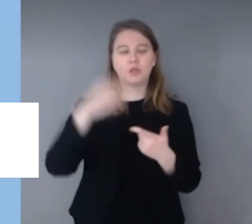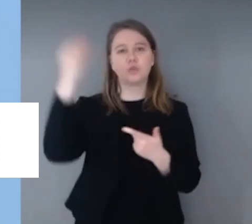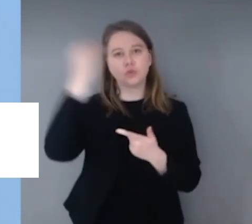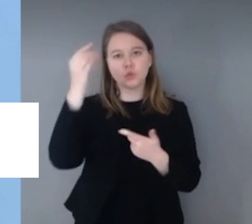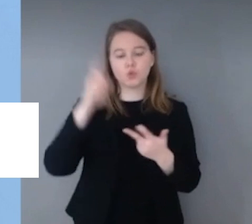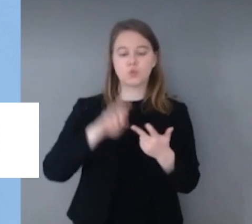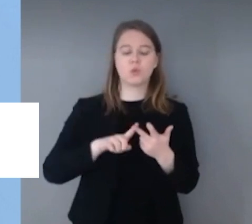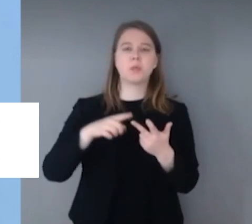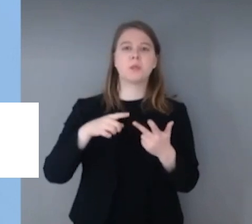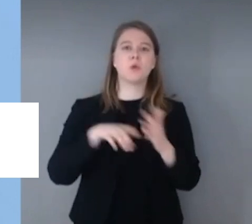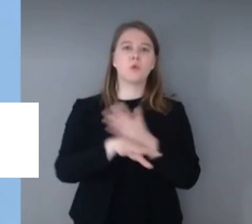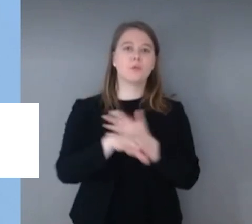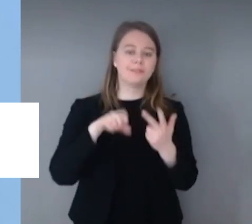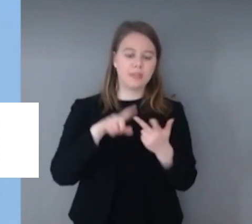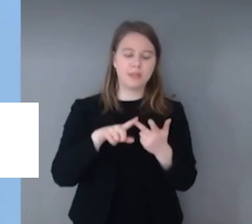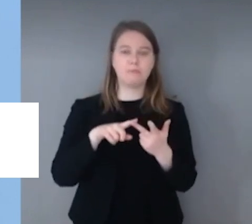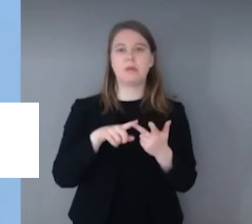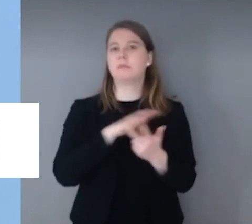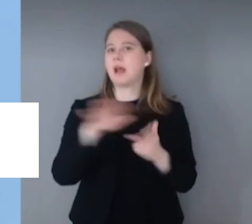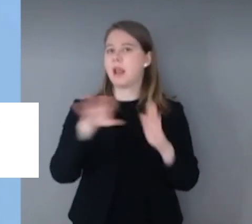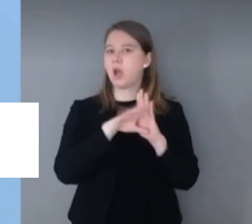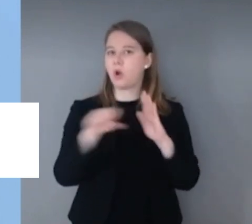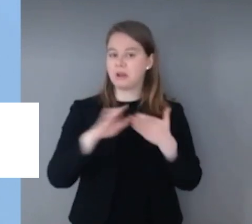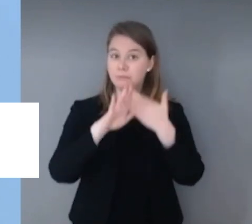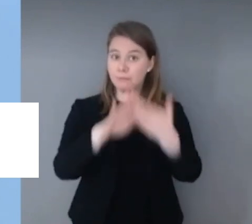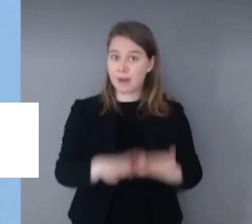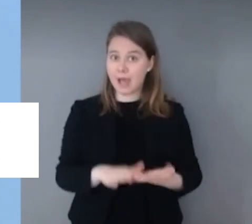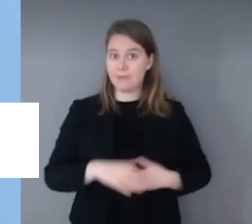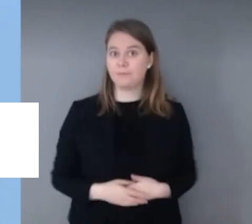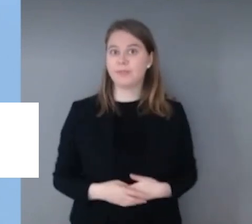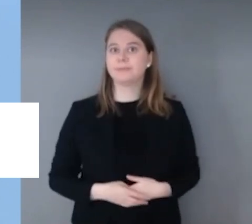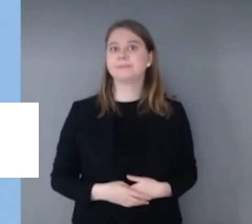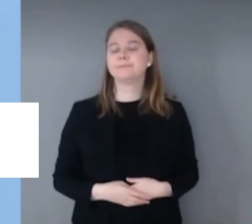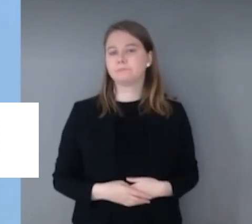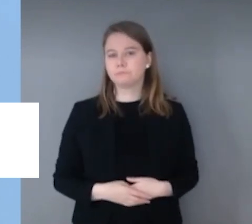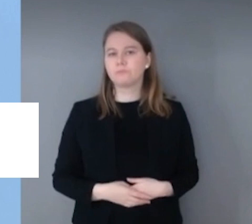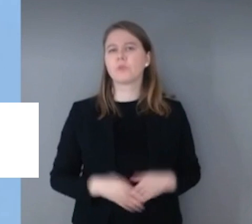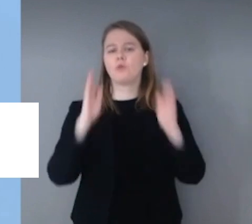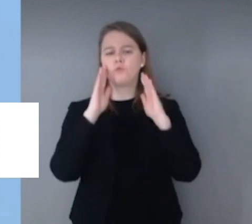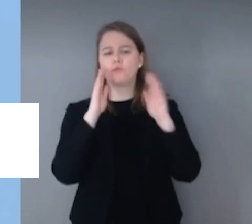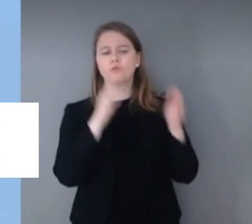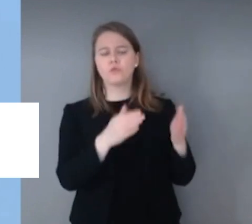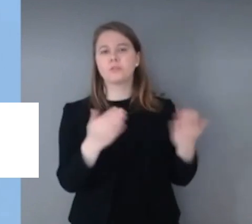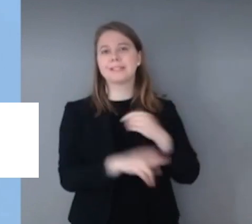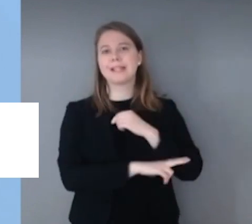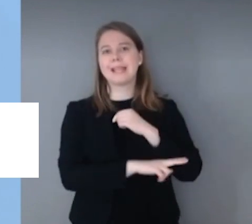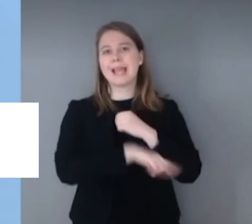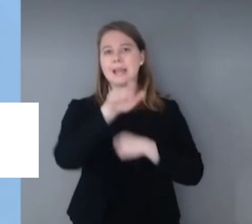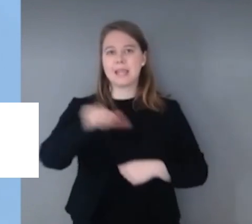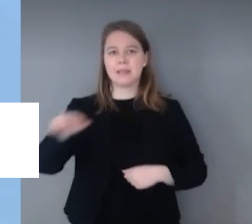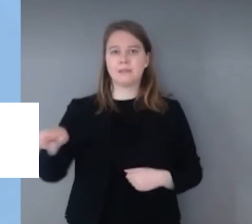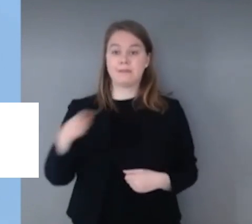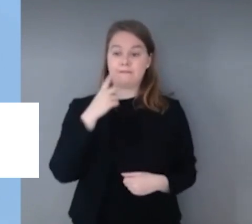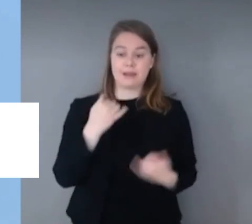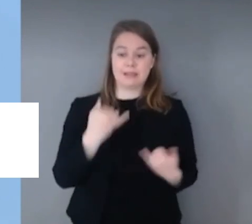Unternehmungen quasi online gehalten wird. Wir haben den Fokus weiterhin auch auf die Lehrlinge gestellt, weil wir derzeit